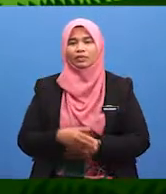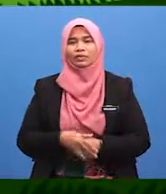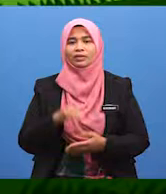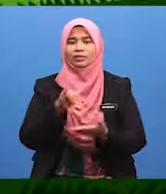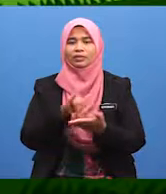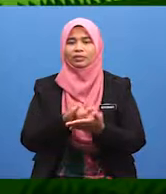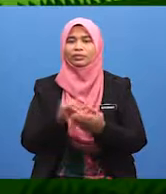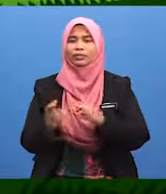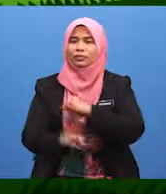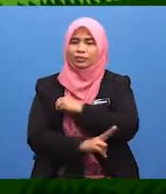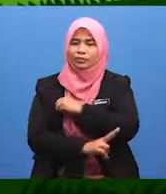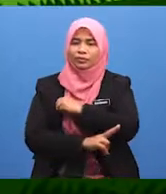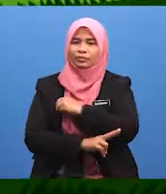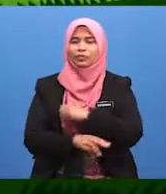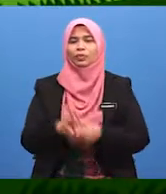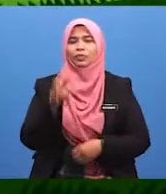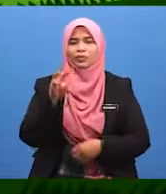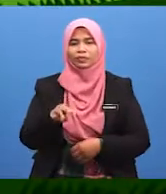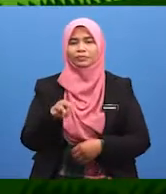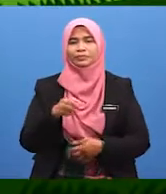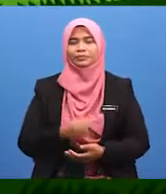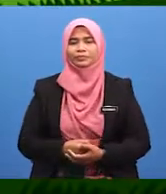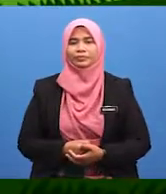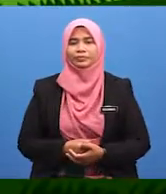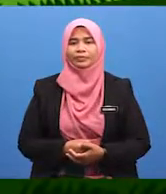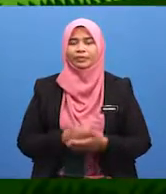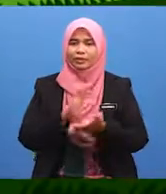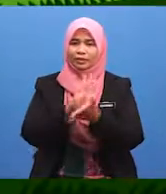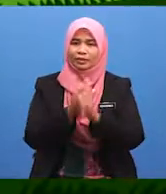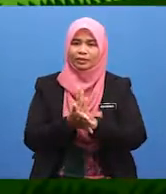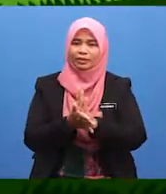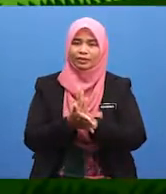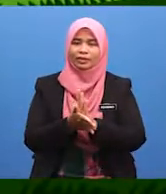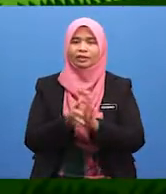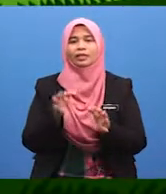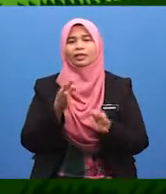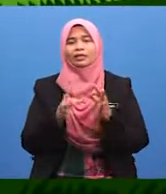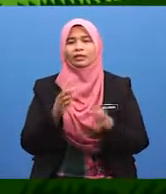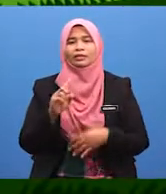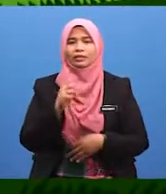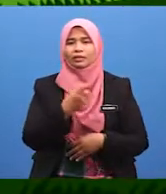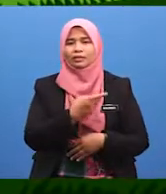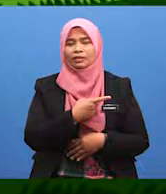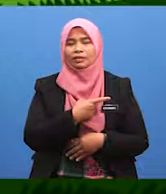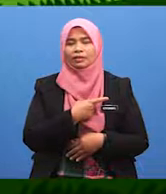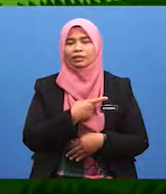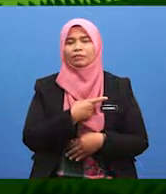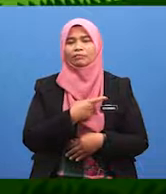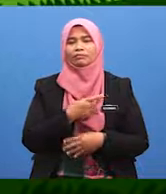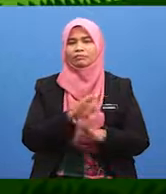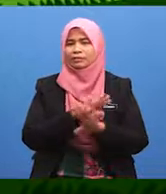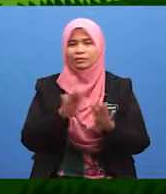solat itu hukumnya adalah wajib. Jadi, sekiranya kita